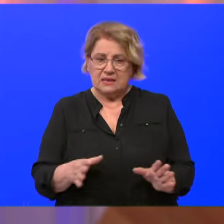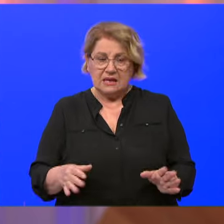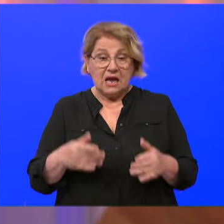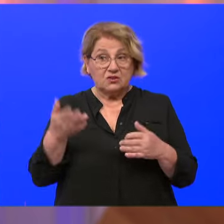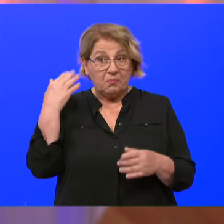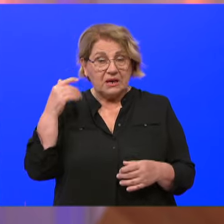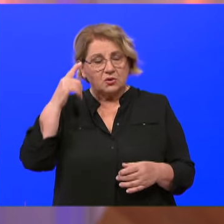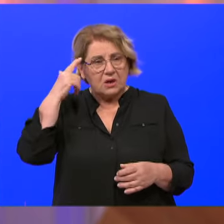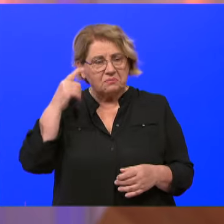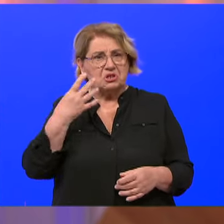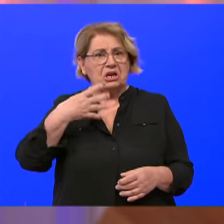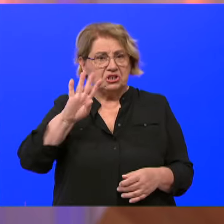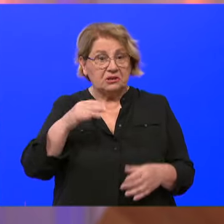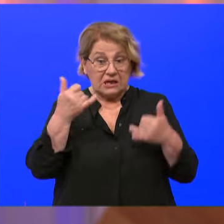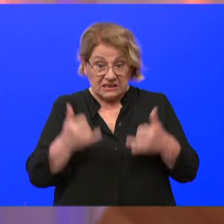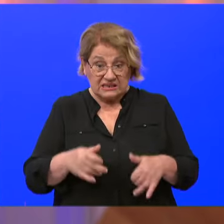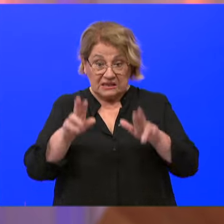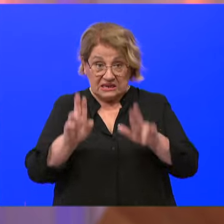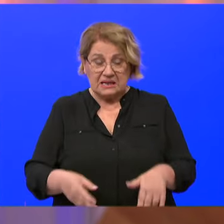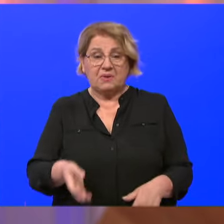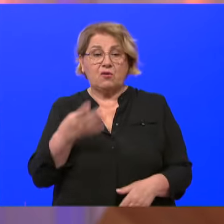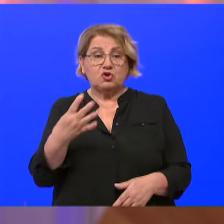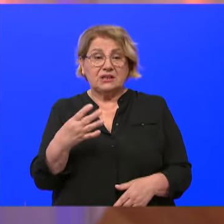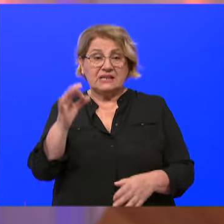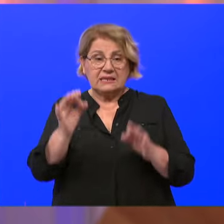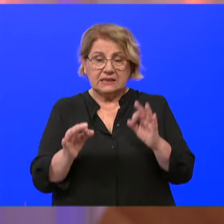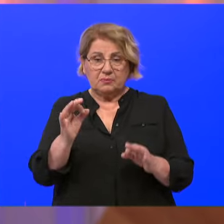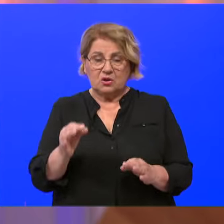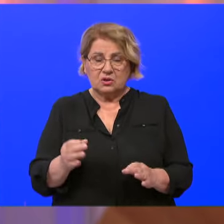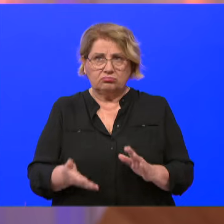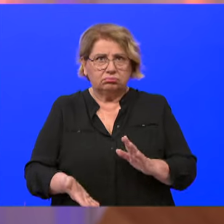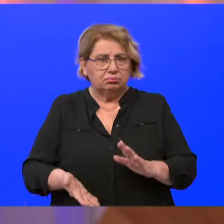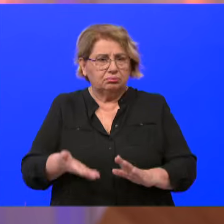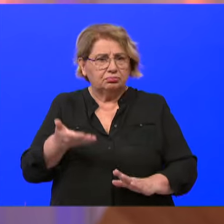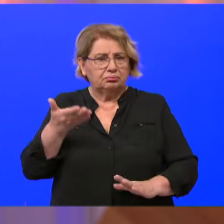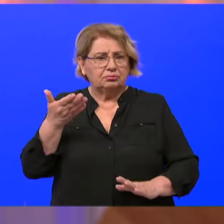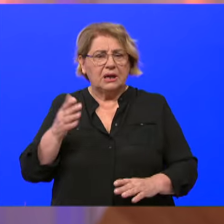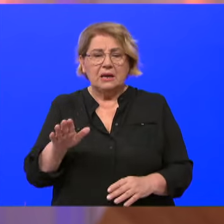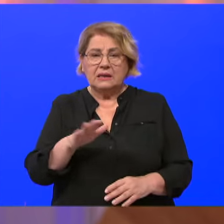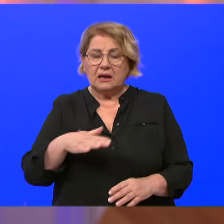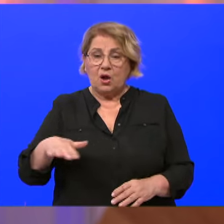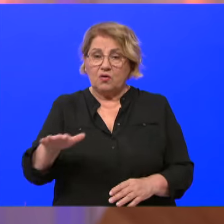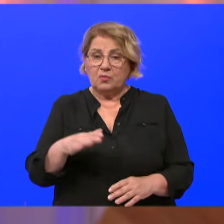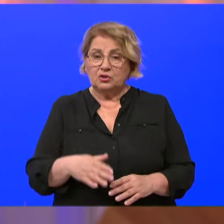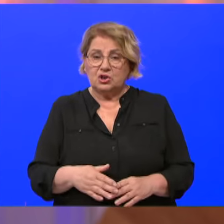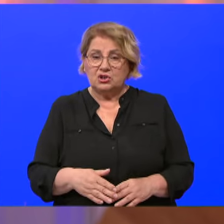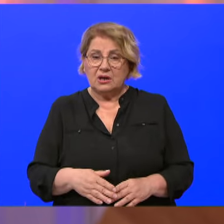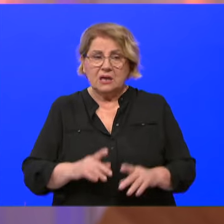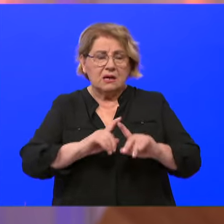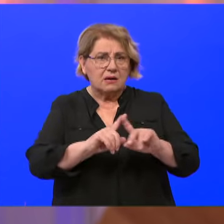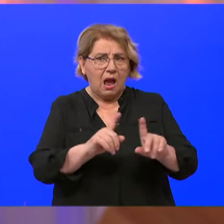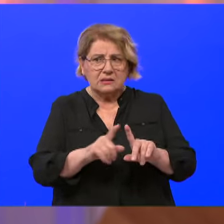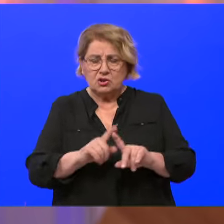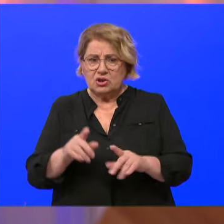Dakle, na Makarskoj rivjeri imamo veliko povećanje, strašnu incidencu raka svih sjela.